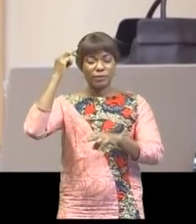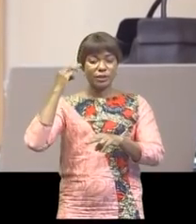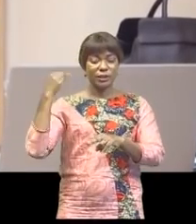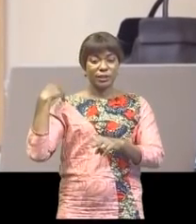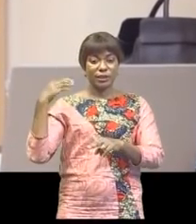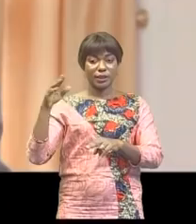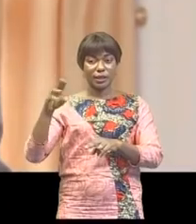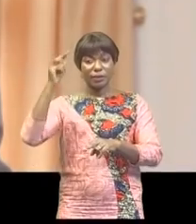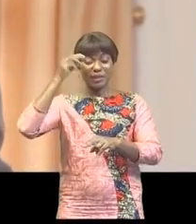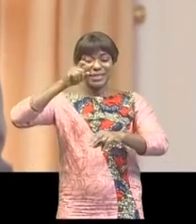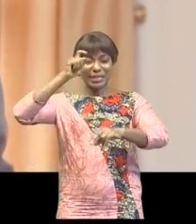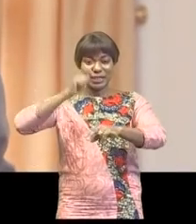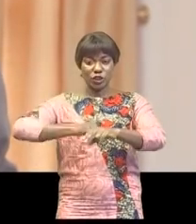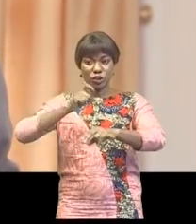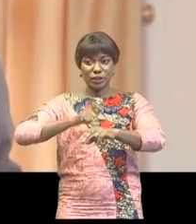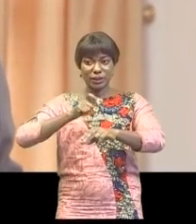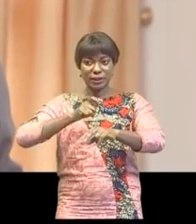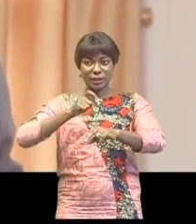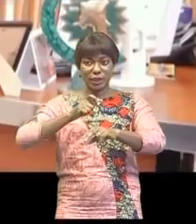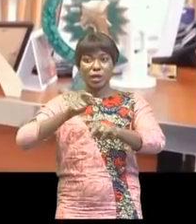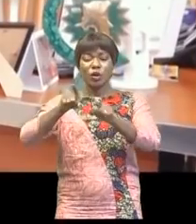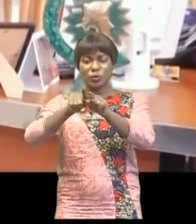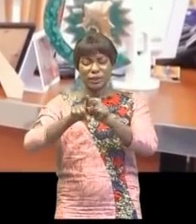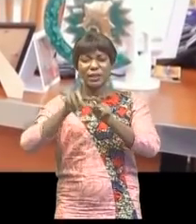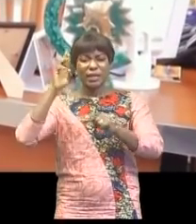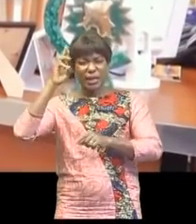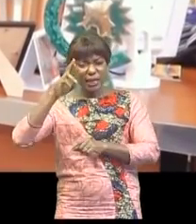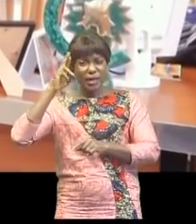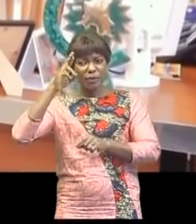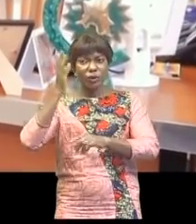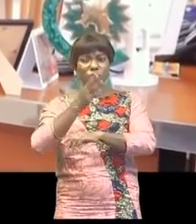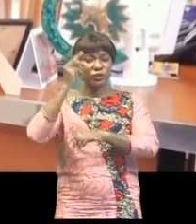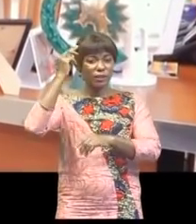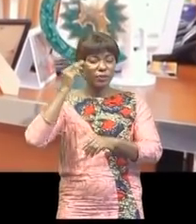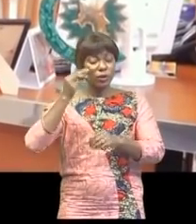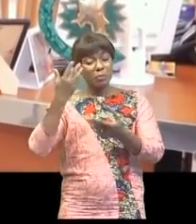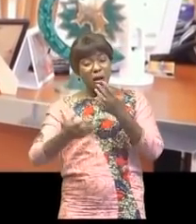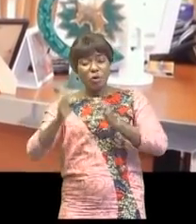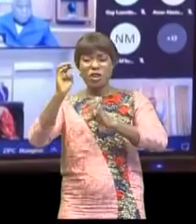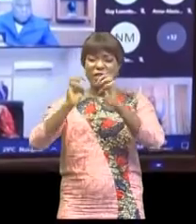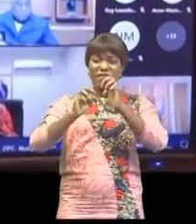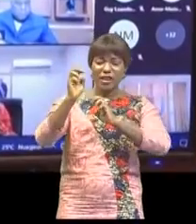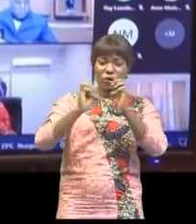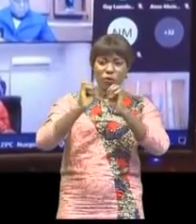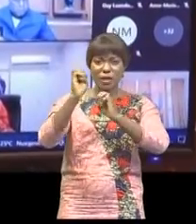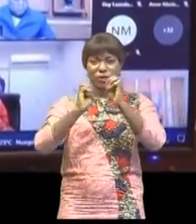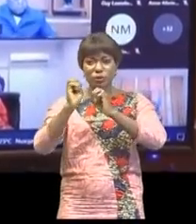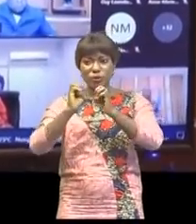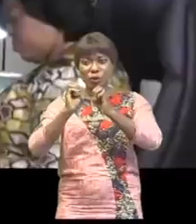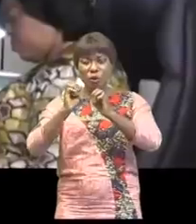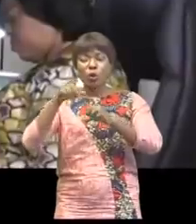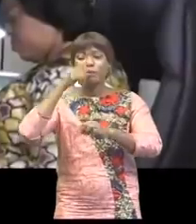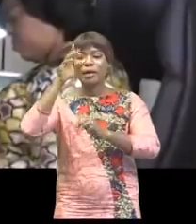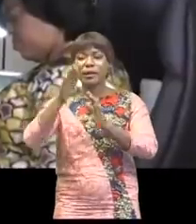ministre de la Justice et garde des Sceaux a rappelé au Conseil des ministres qu'au-delà de l'évaluation en cours à l'Assemblée